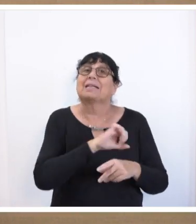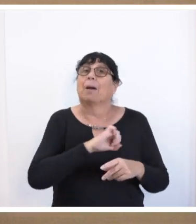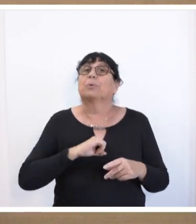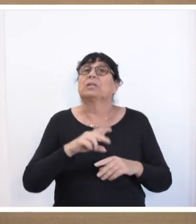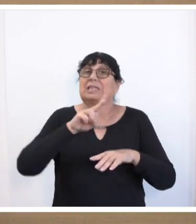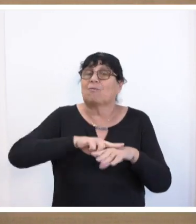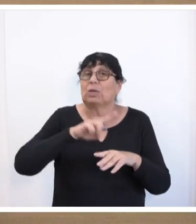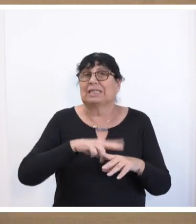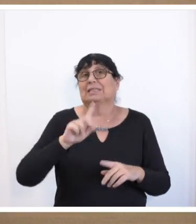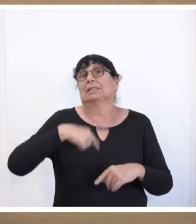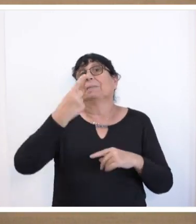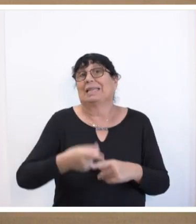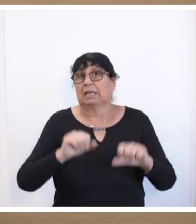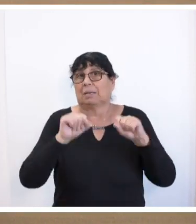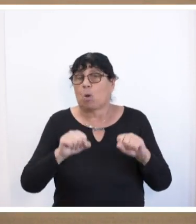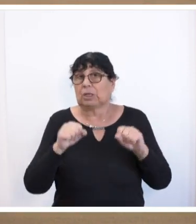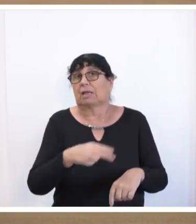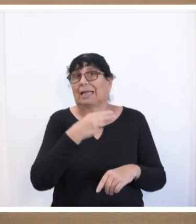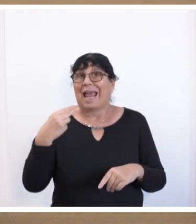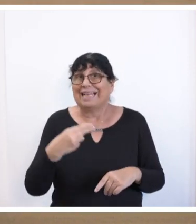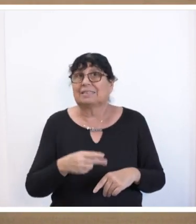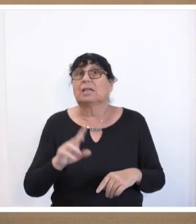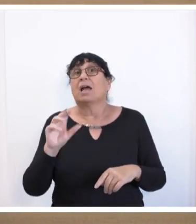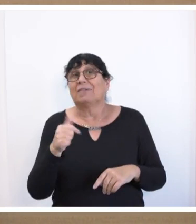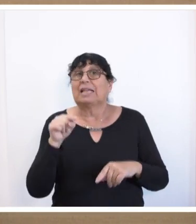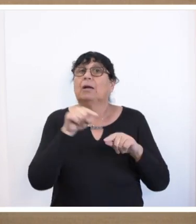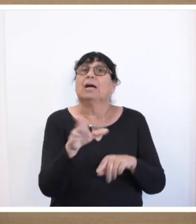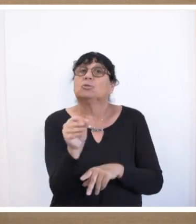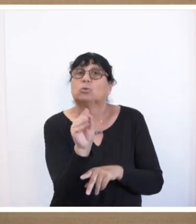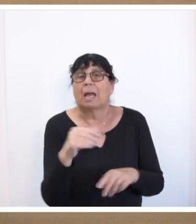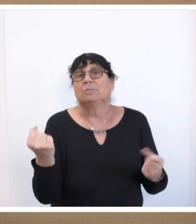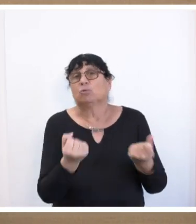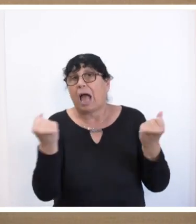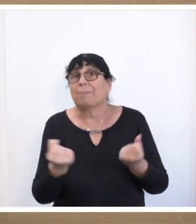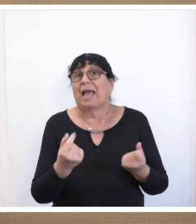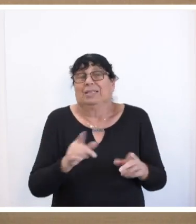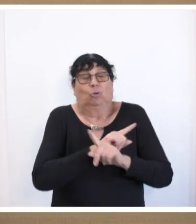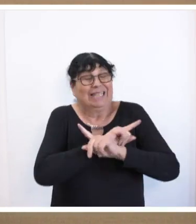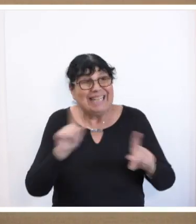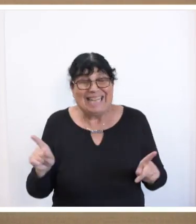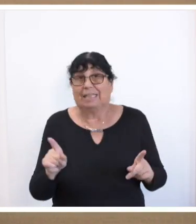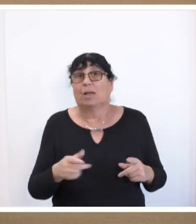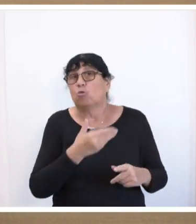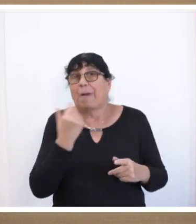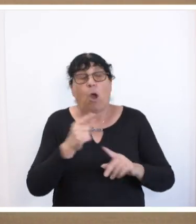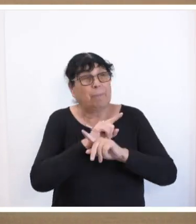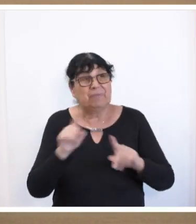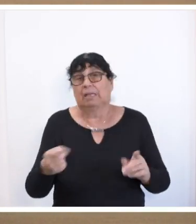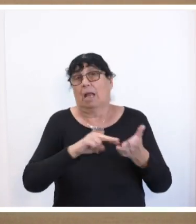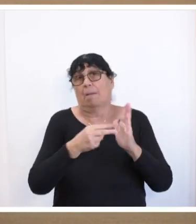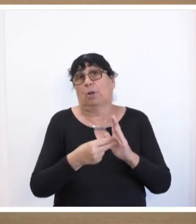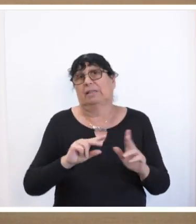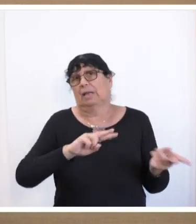nächsten Gelegenheit, wie jetzt in Hessen, mit diesen wieder ins Bett zu legen und nichts, aber auch absolut gar nichts an der Politik zu ändern.